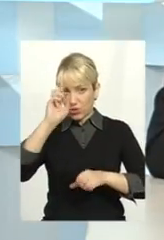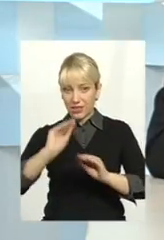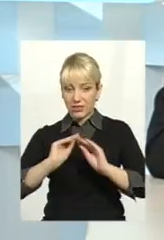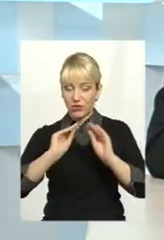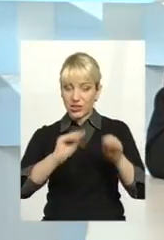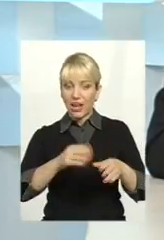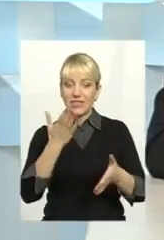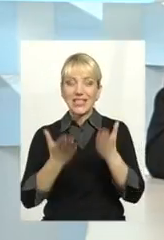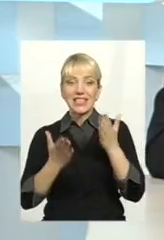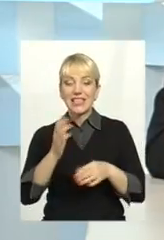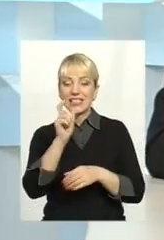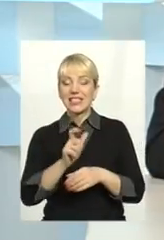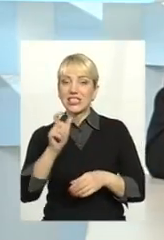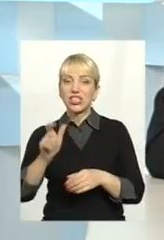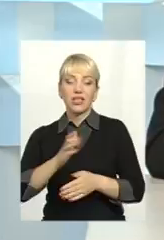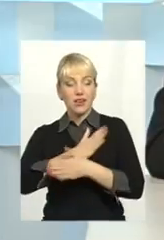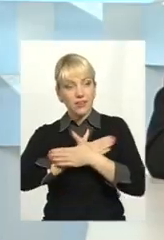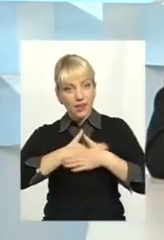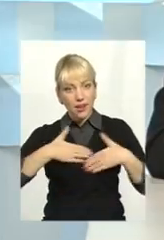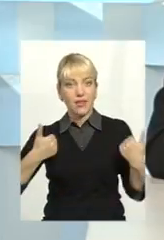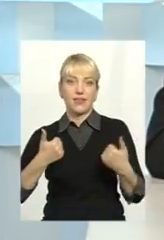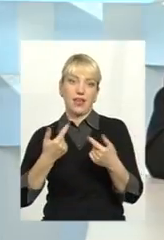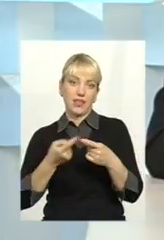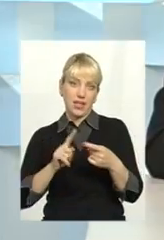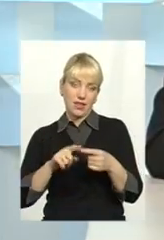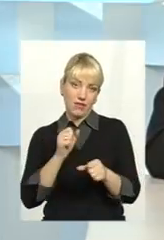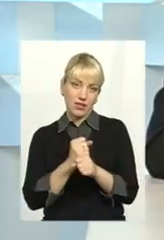жителі не хочуть робити в цьому?